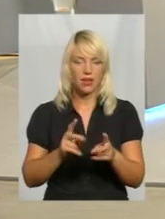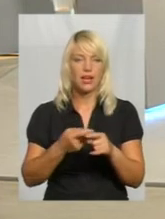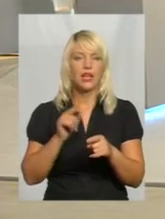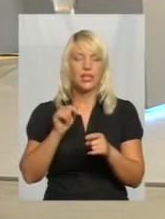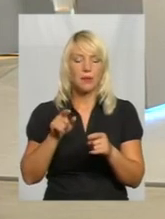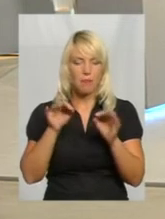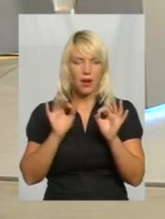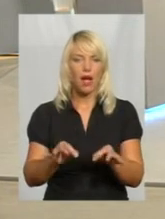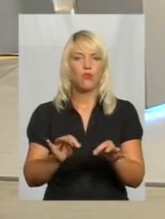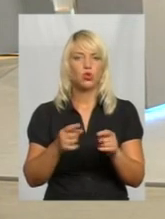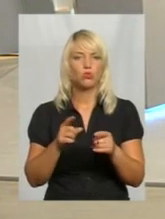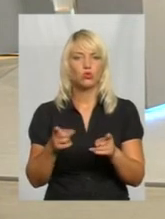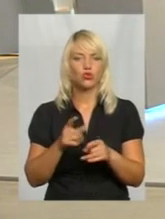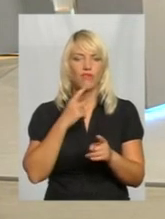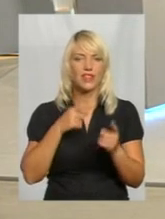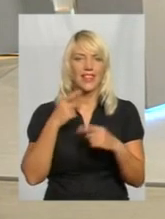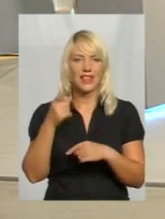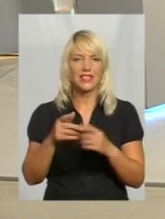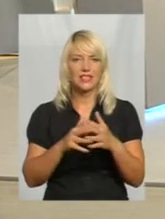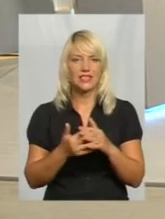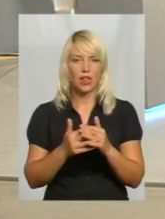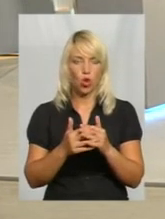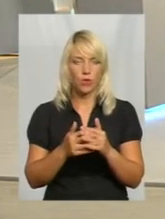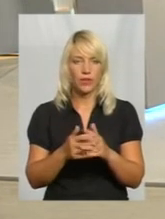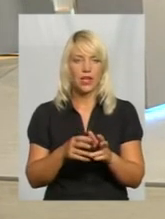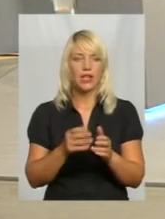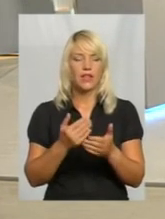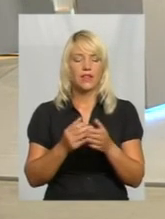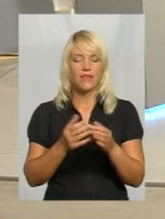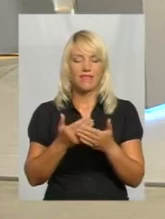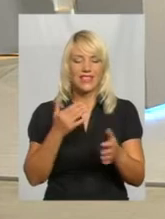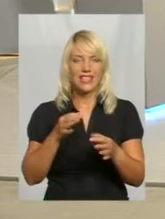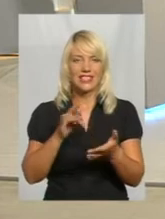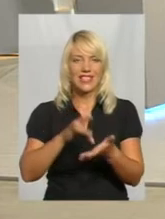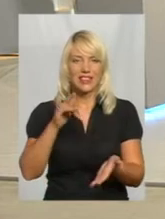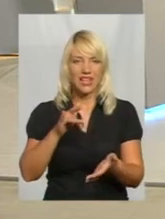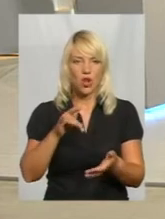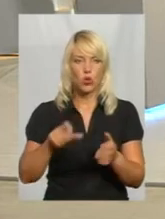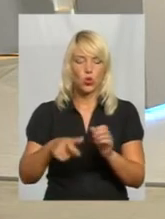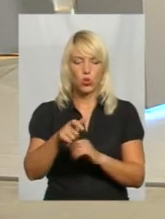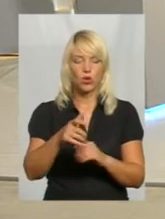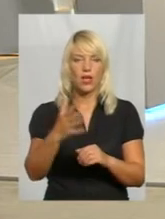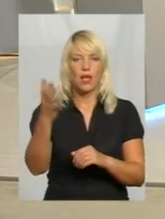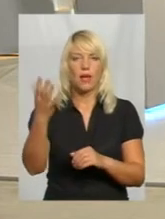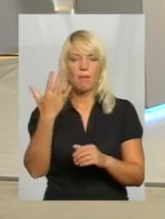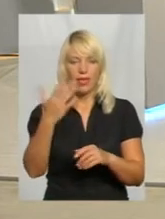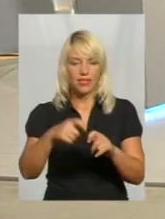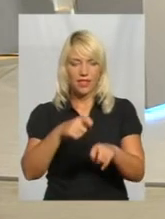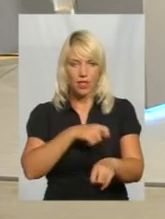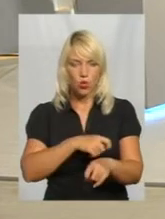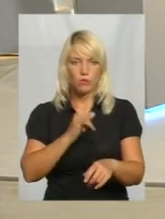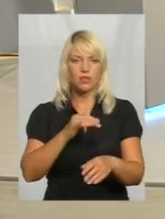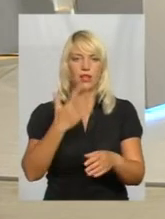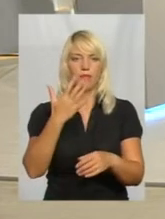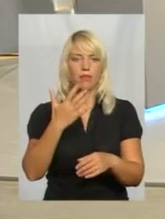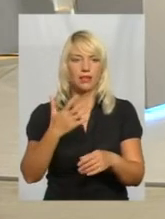що віддалене село, наприклад, від центральної дороги є п'ять кілометрів, і ще п'ять кілометрів до цієї